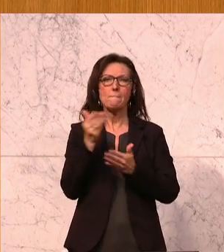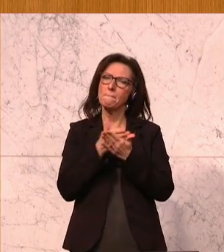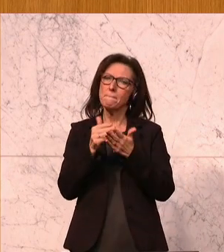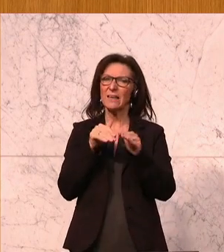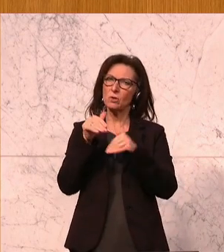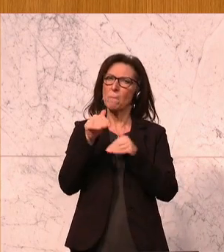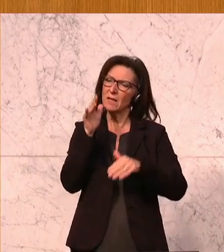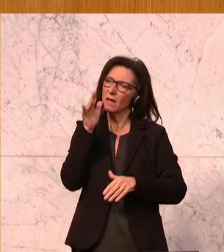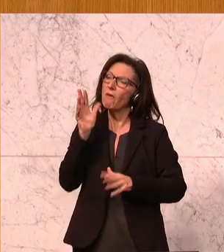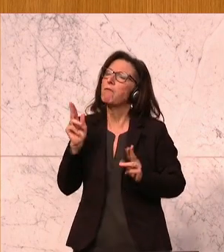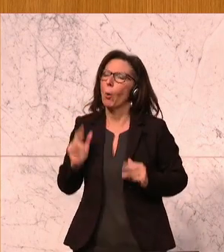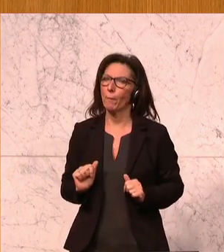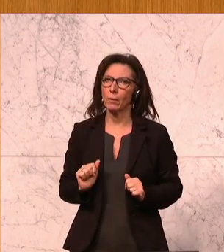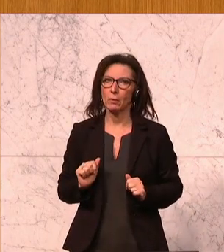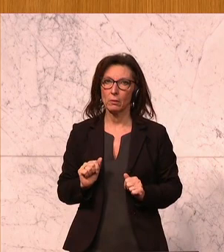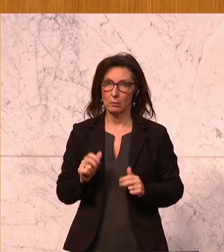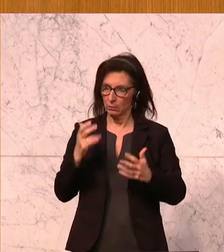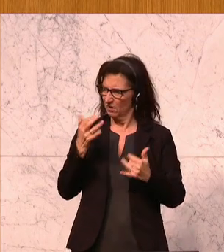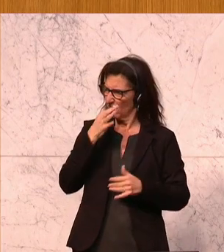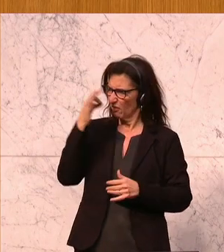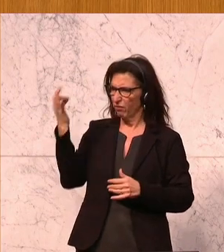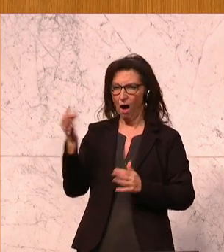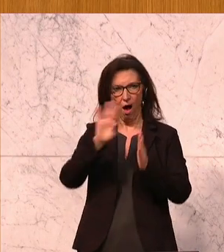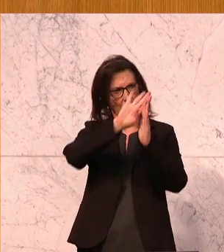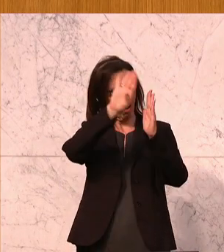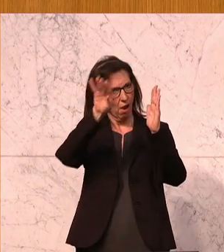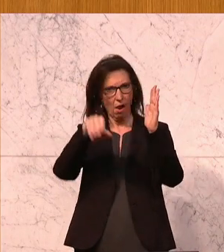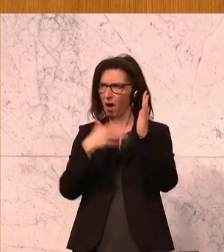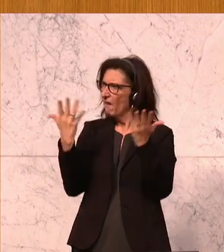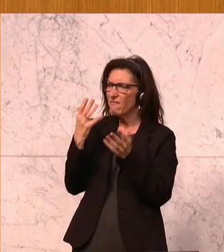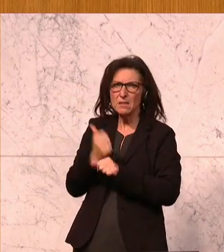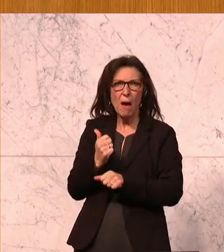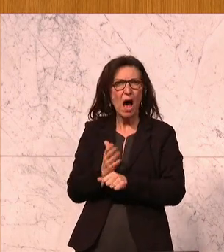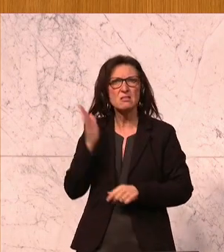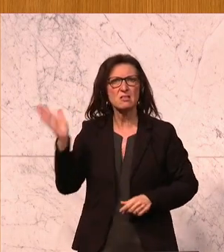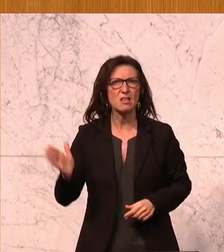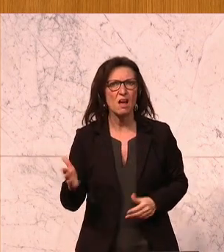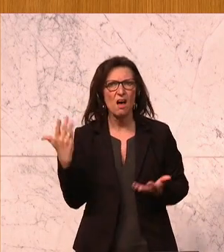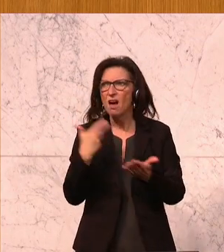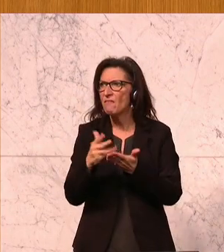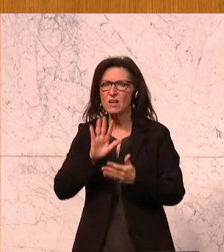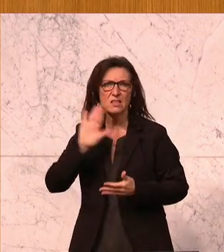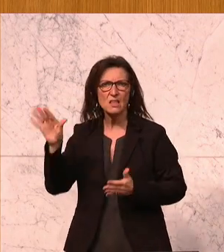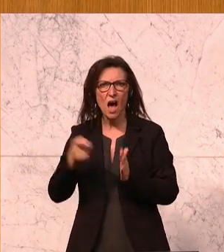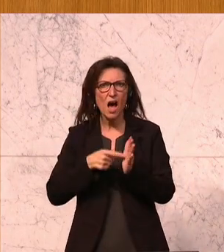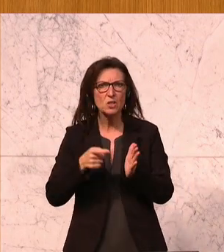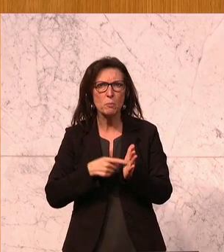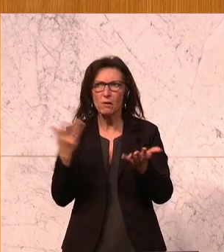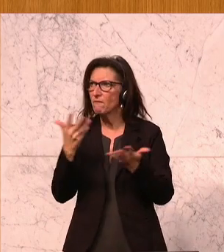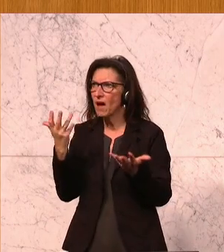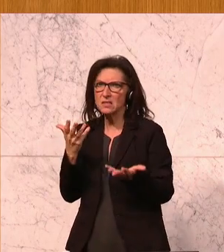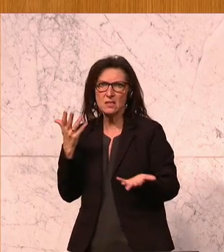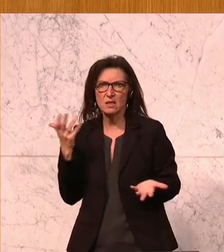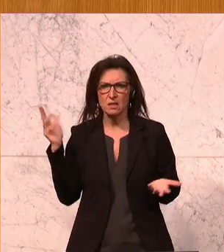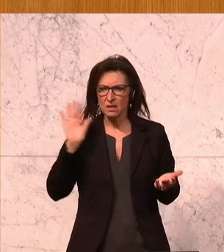ganz ernsthaft fragen, was Sie den ganzen Tag machen. Was ist Ihr Anspruch? Was ist Ihr Selbstverständnis? Was ist Ihre